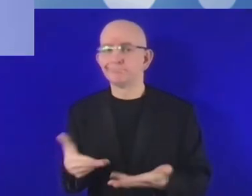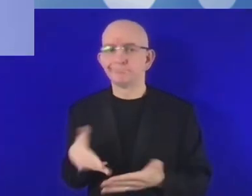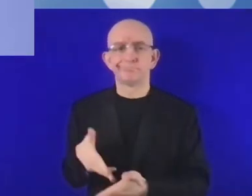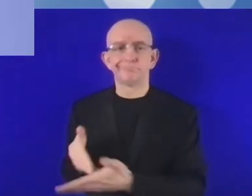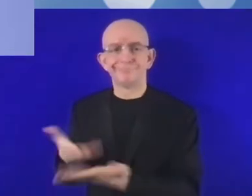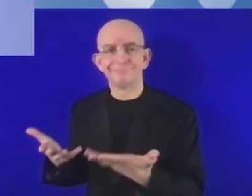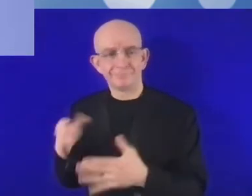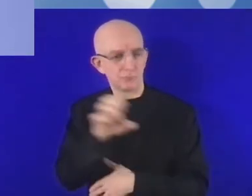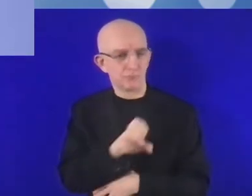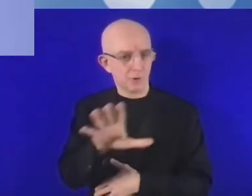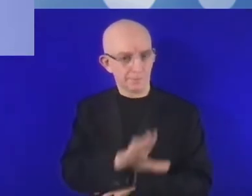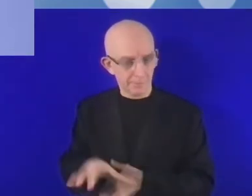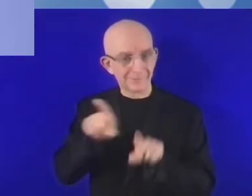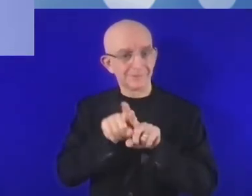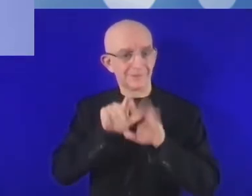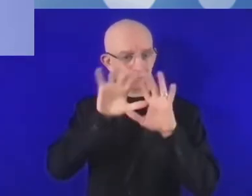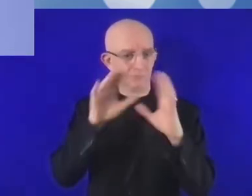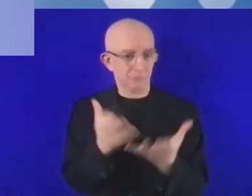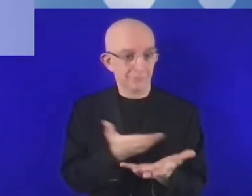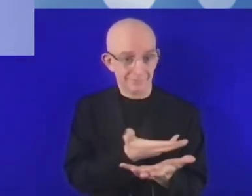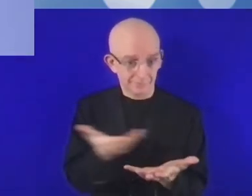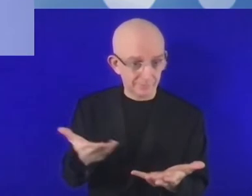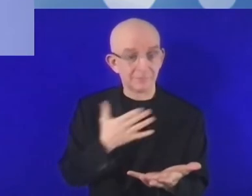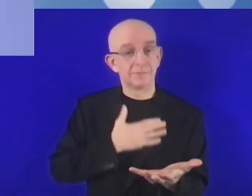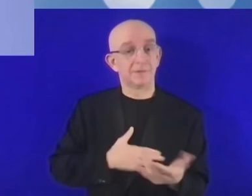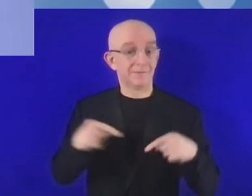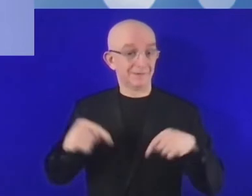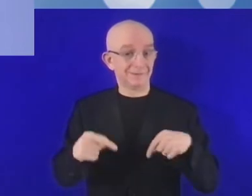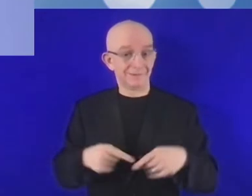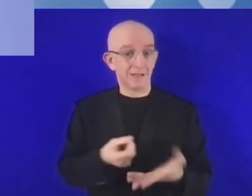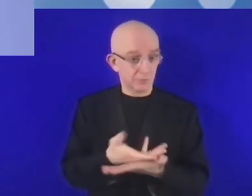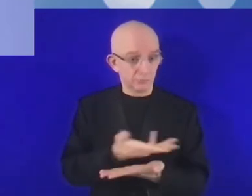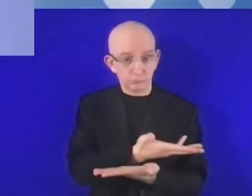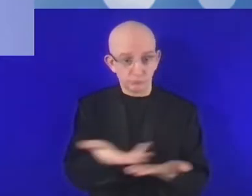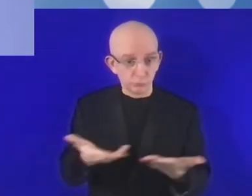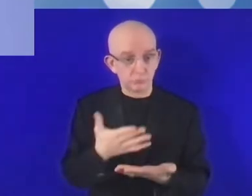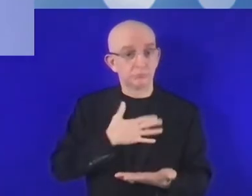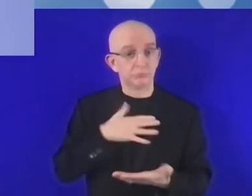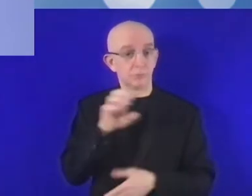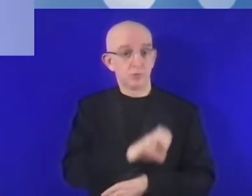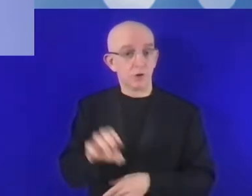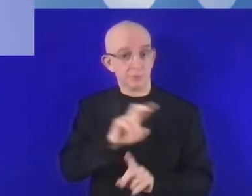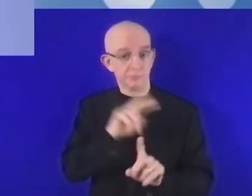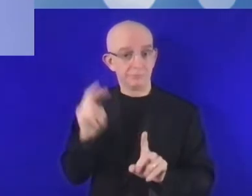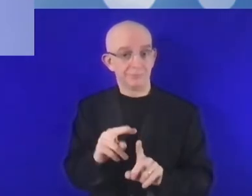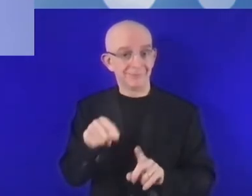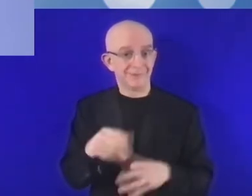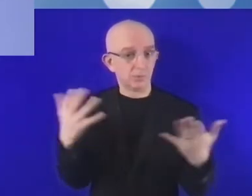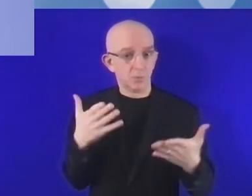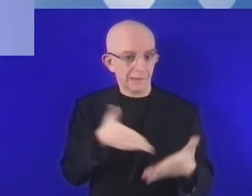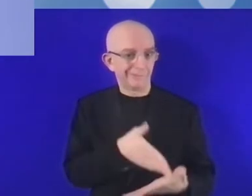Dzisiaj chciałabym się z Państwem podzielić perspektywą europejską, chociaż wielu z naszych partnerów